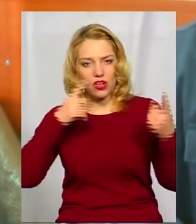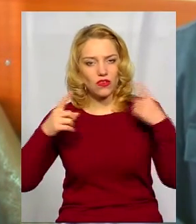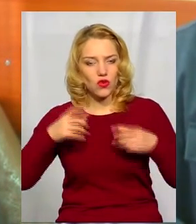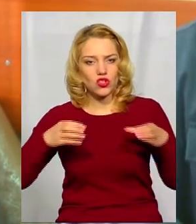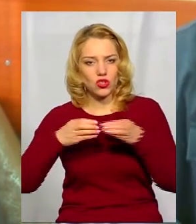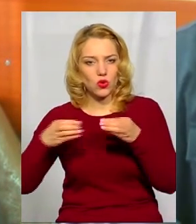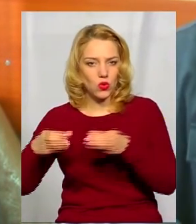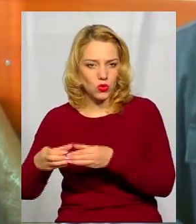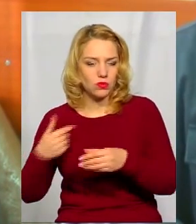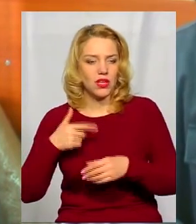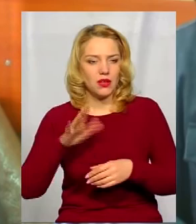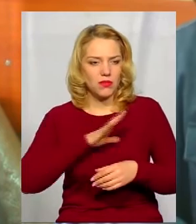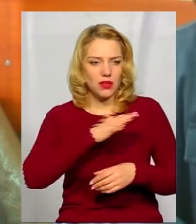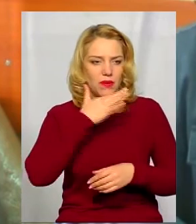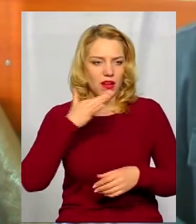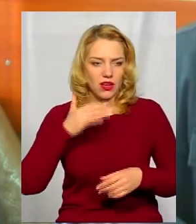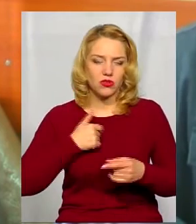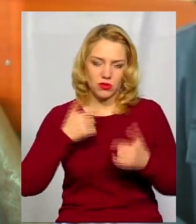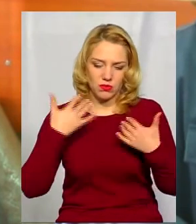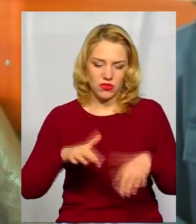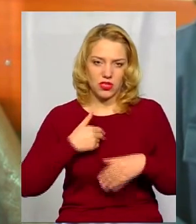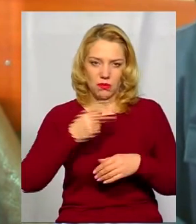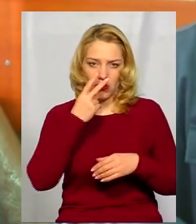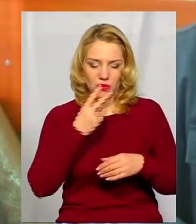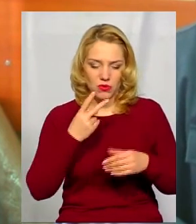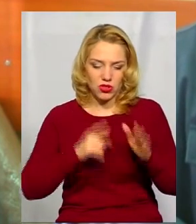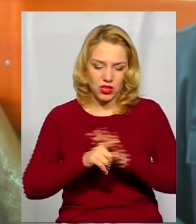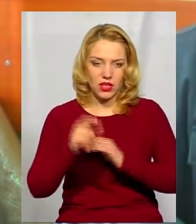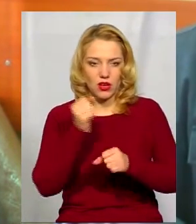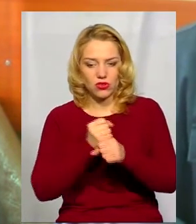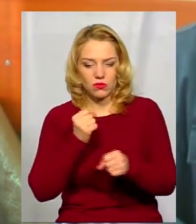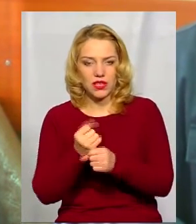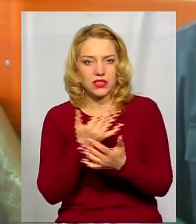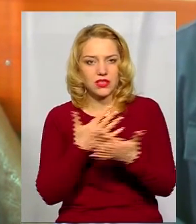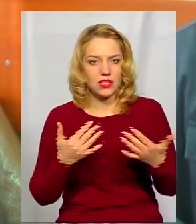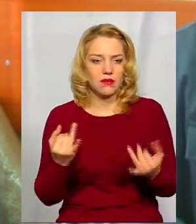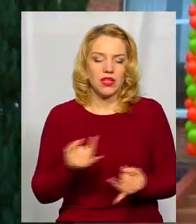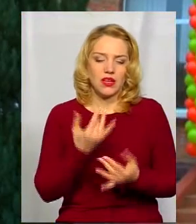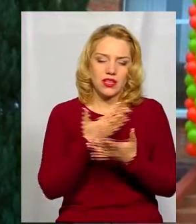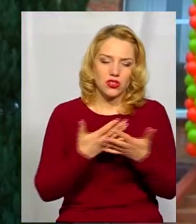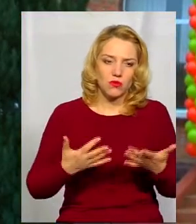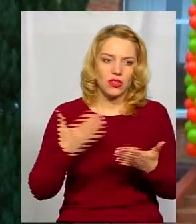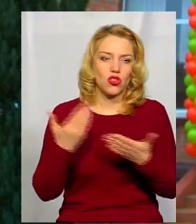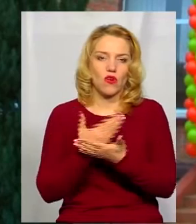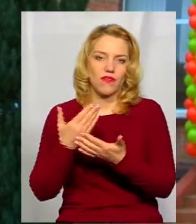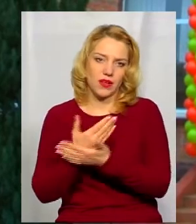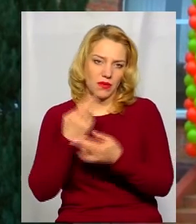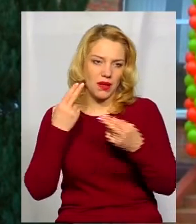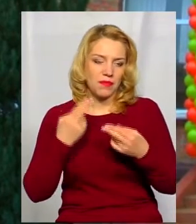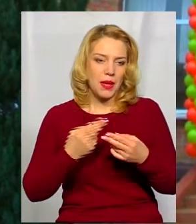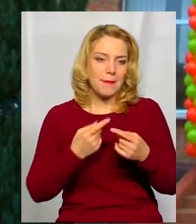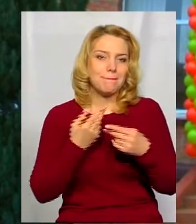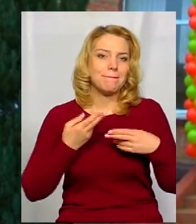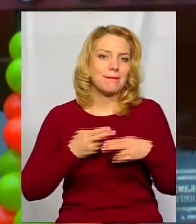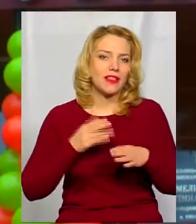досить багато, і ми вже тоді почали розробляти, цікавитися різноманітними новими методиками. Підвищити якість освіти в